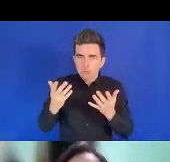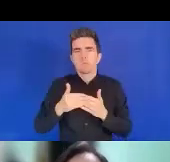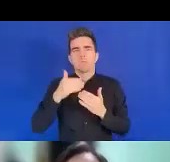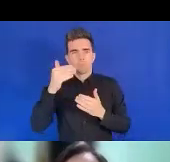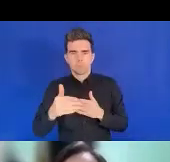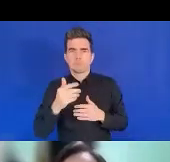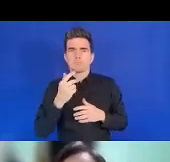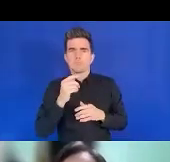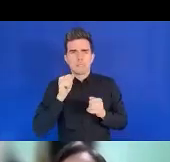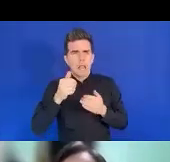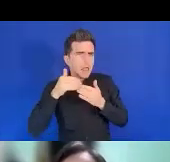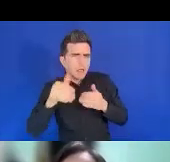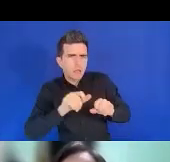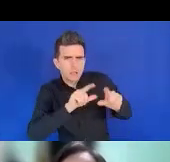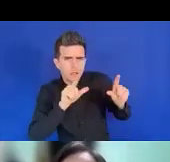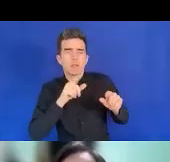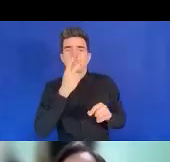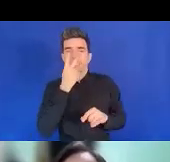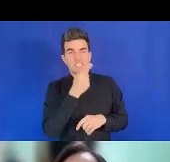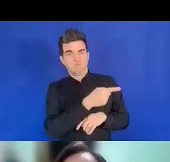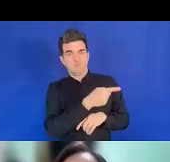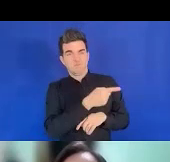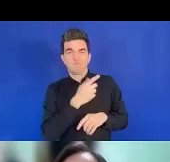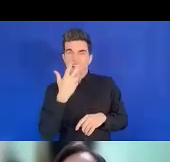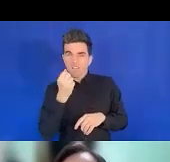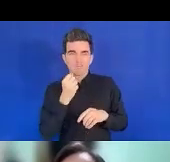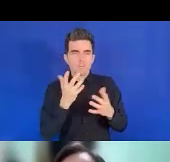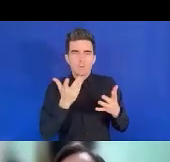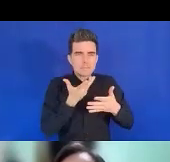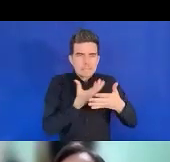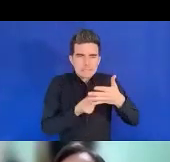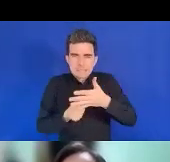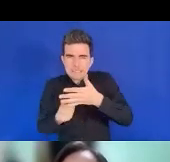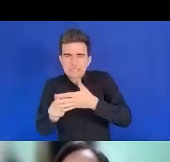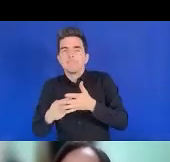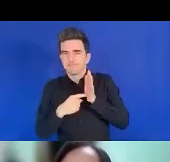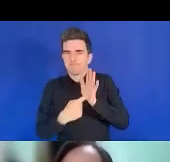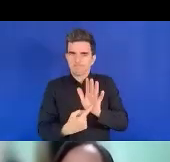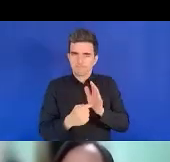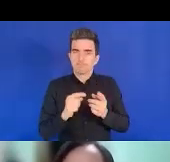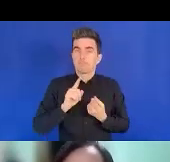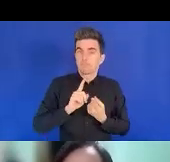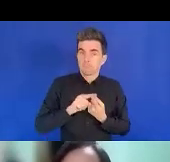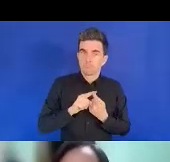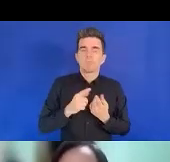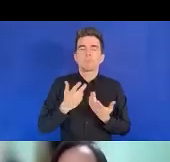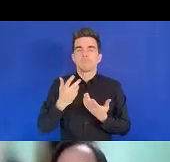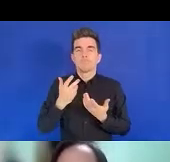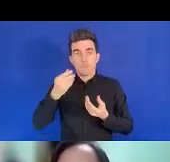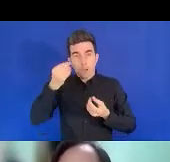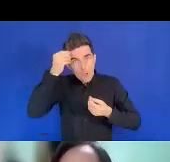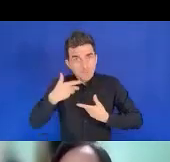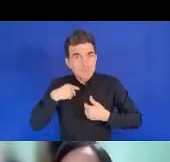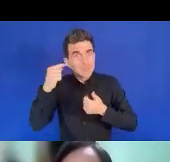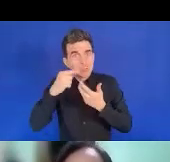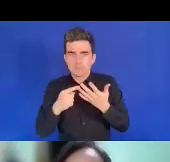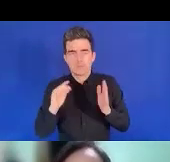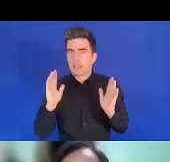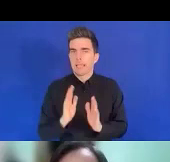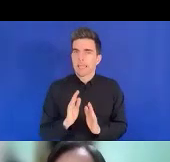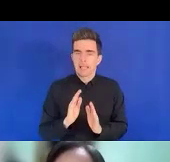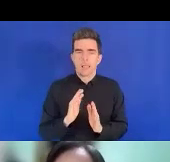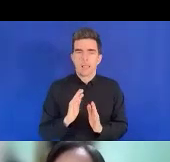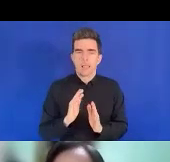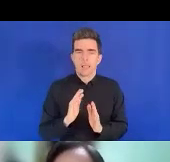limité de supports, de communication et d'informations. Avec ce nombre